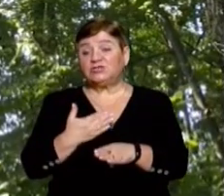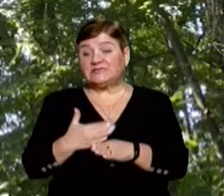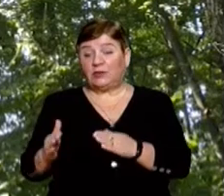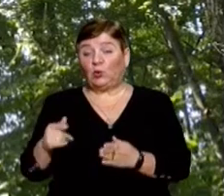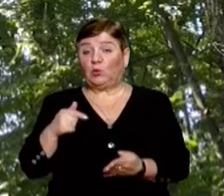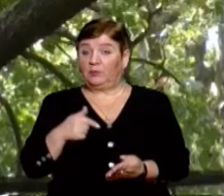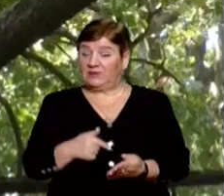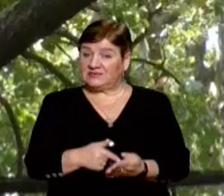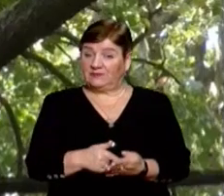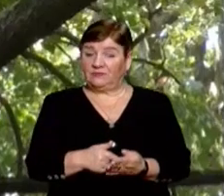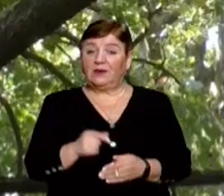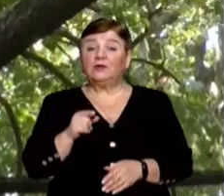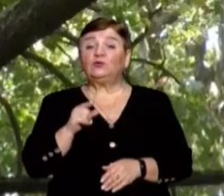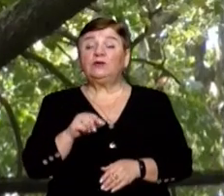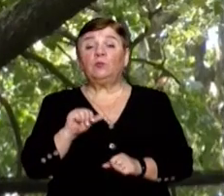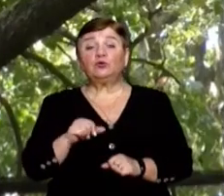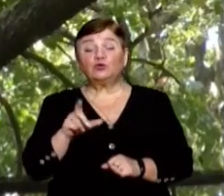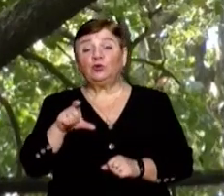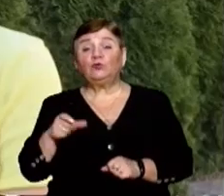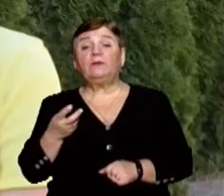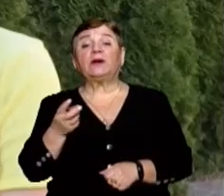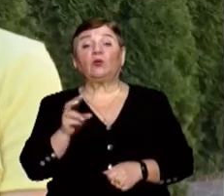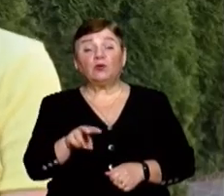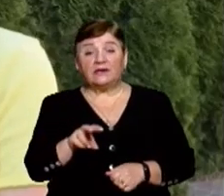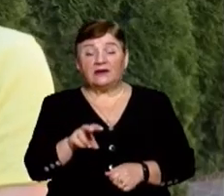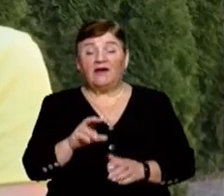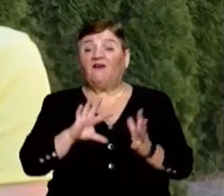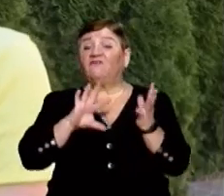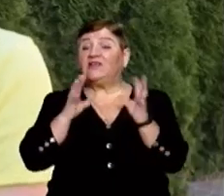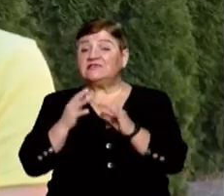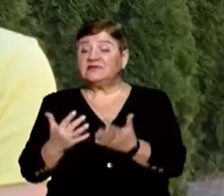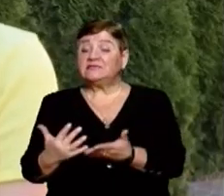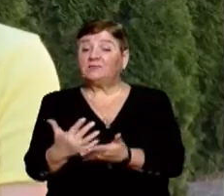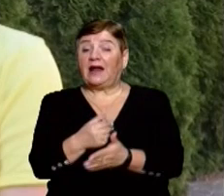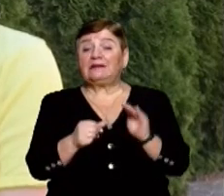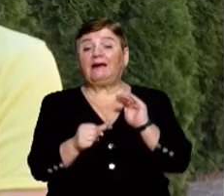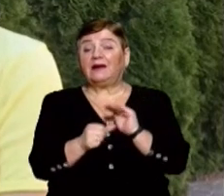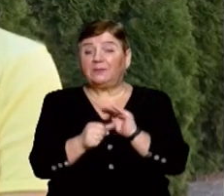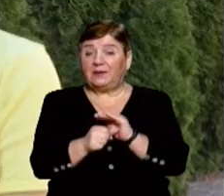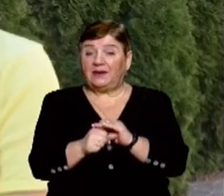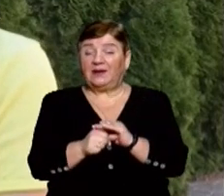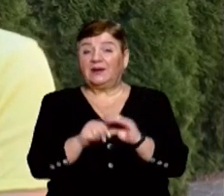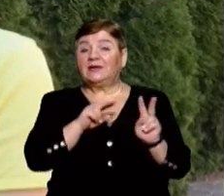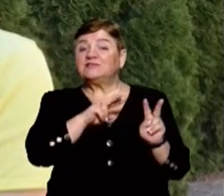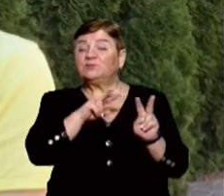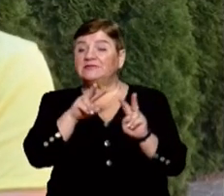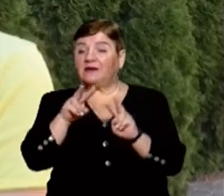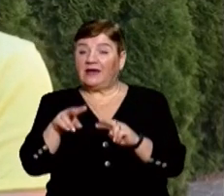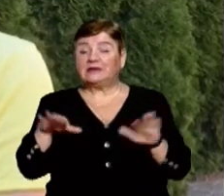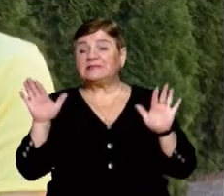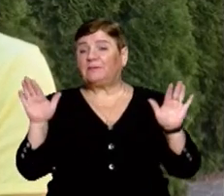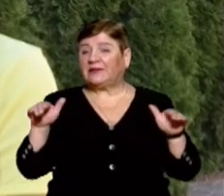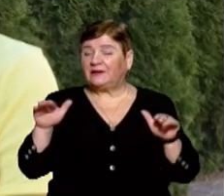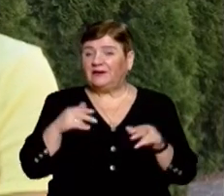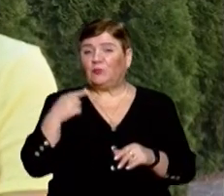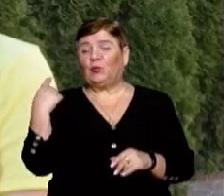міста, куди люди можуть приходити, як в ліс, і зокрема збирати гриби, і спостерігати різних видів птахів,